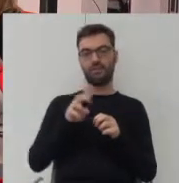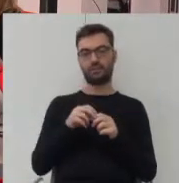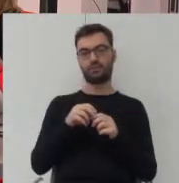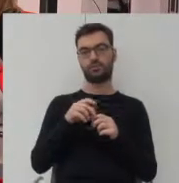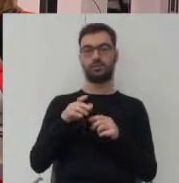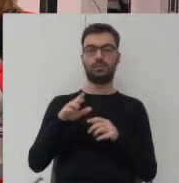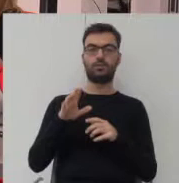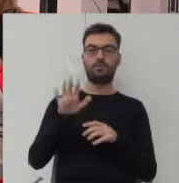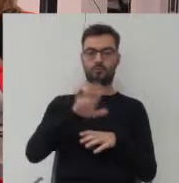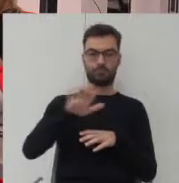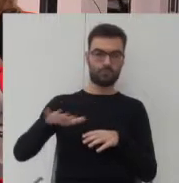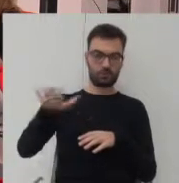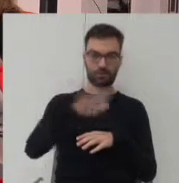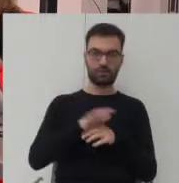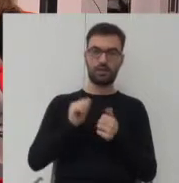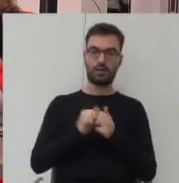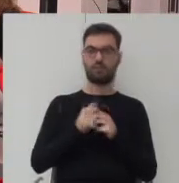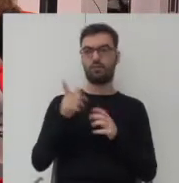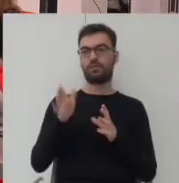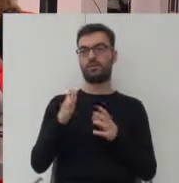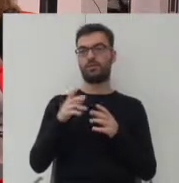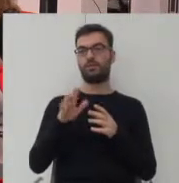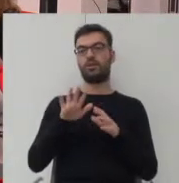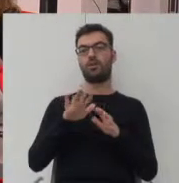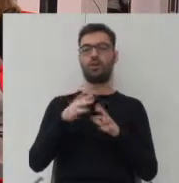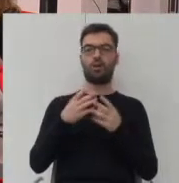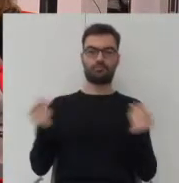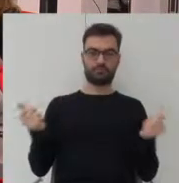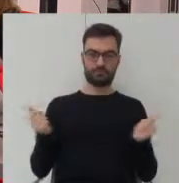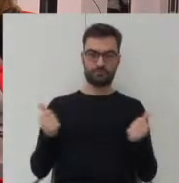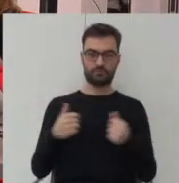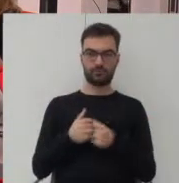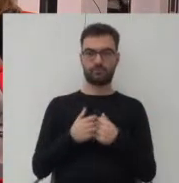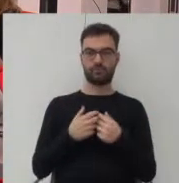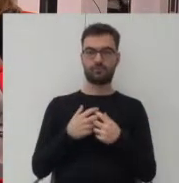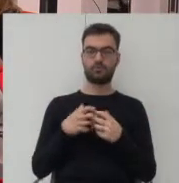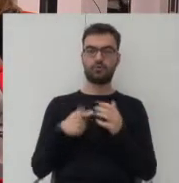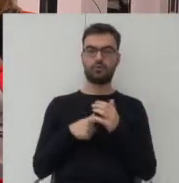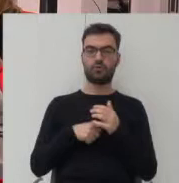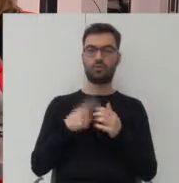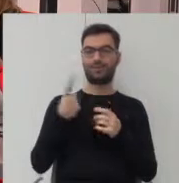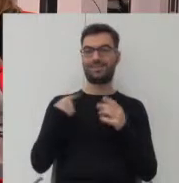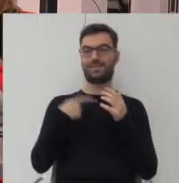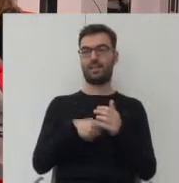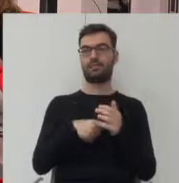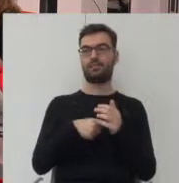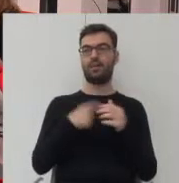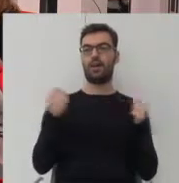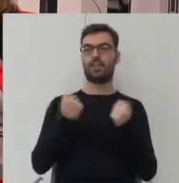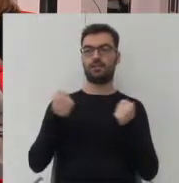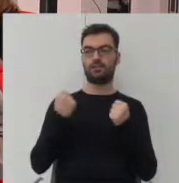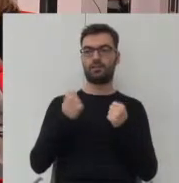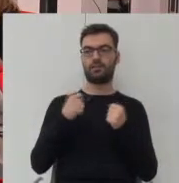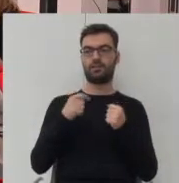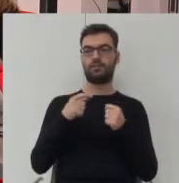albo no one ulegną jakiemuś takiemu rozkładowi. Więc jakby też jednym celem było właśnie intensyfikacja i